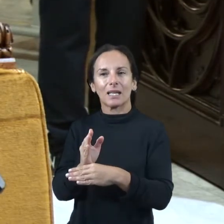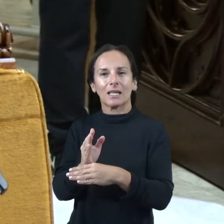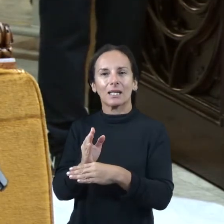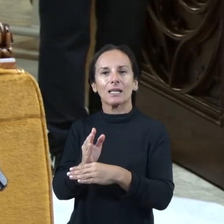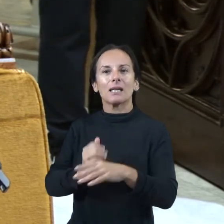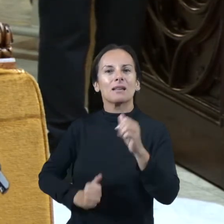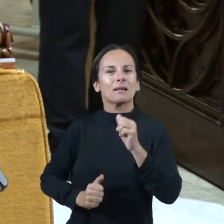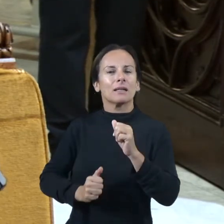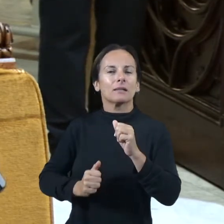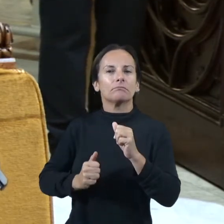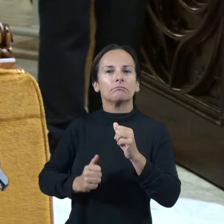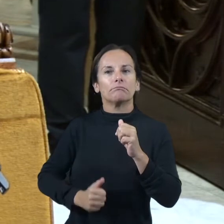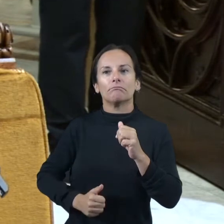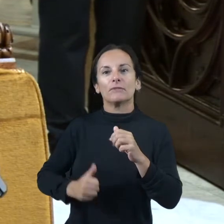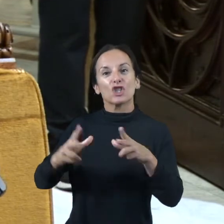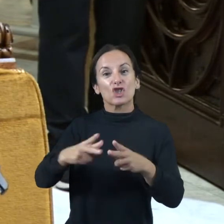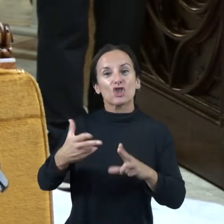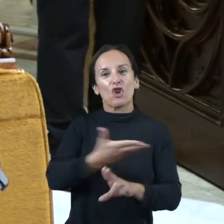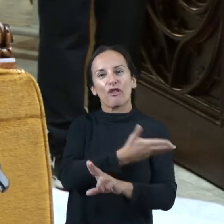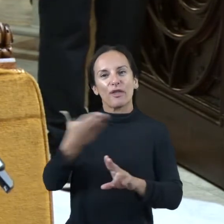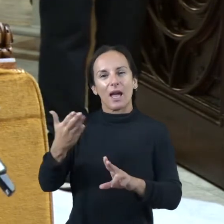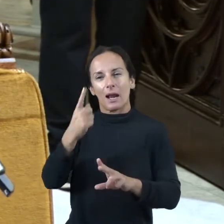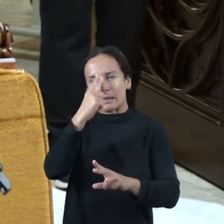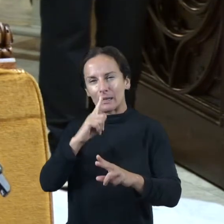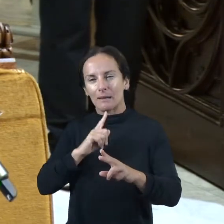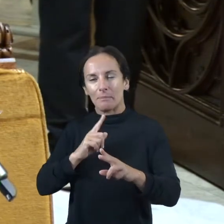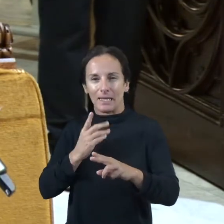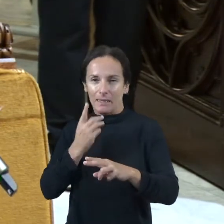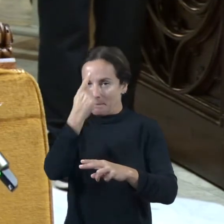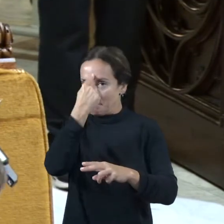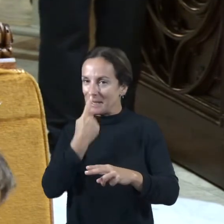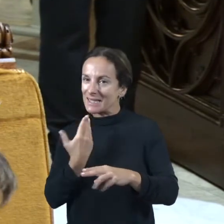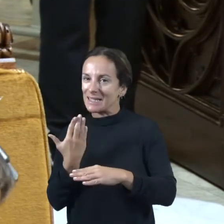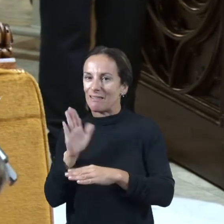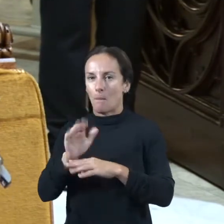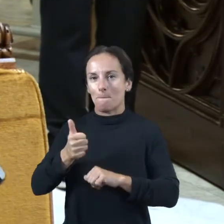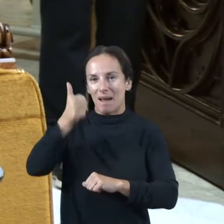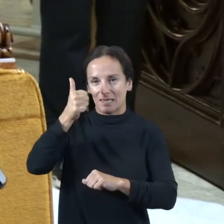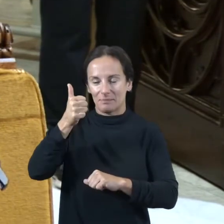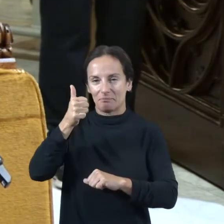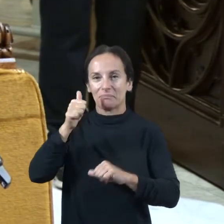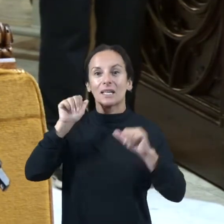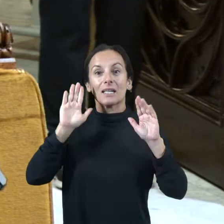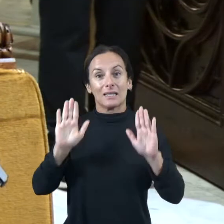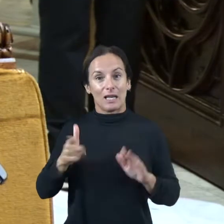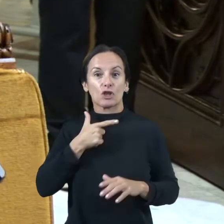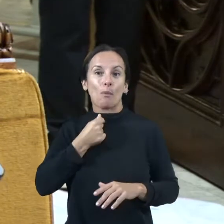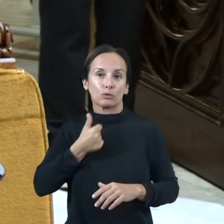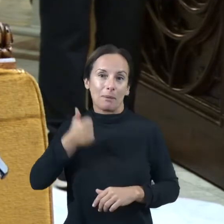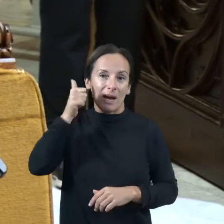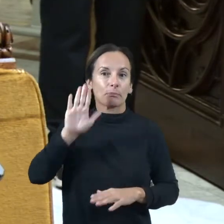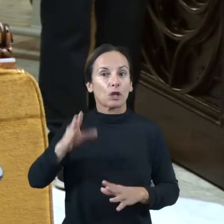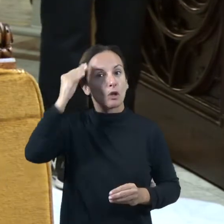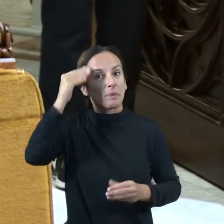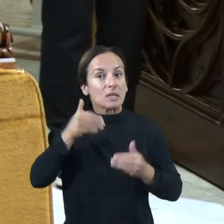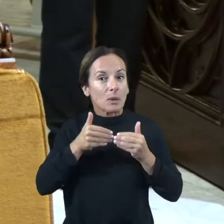estigui més representat la part social però bueno són coses que jo crec que a mesura que anem avançant s'aniran